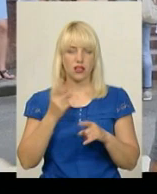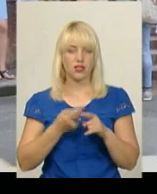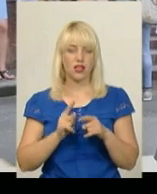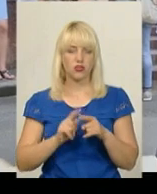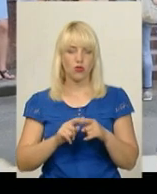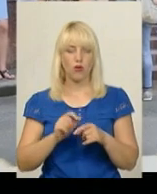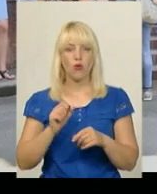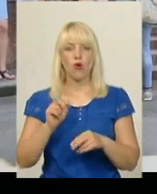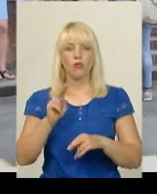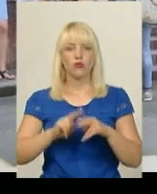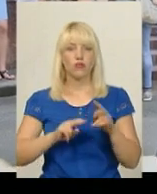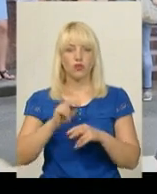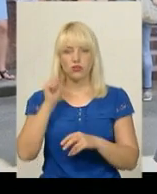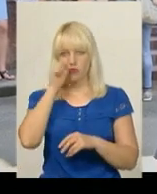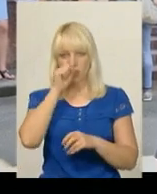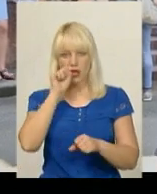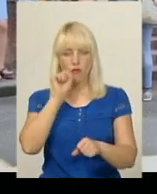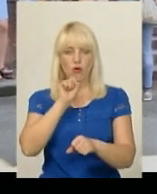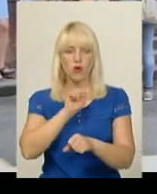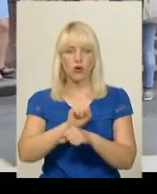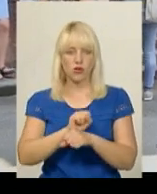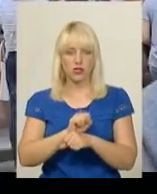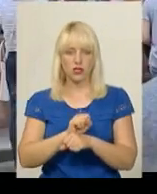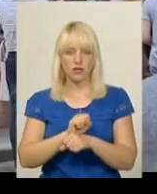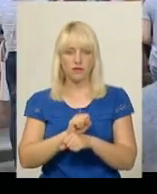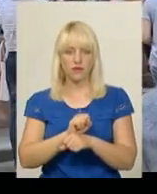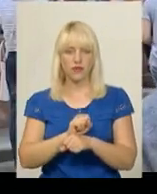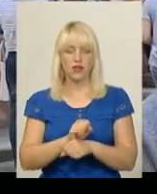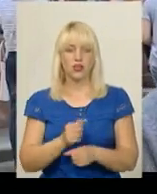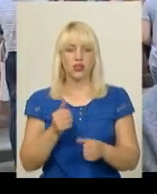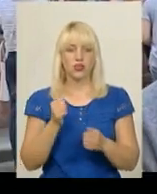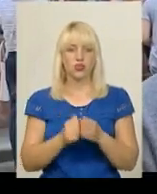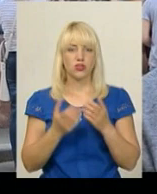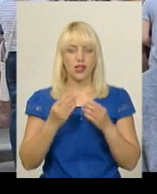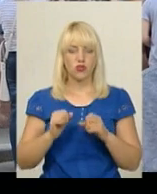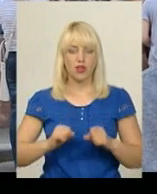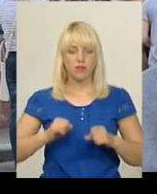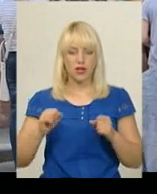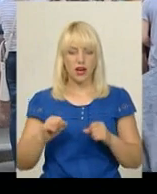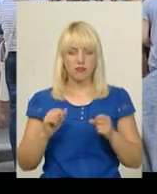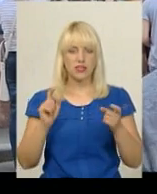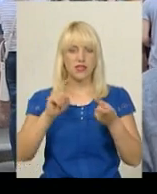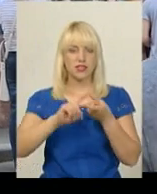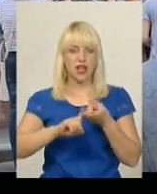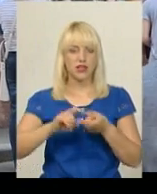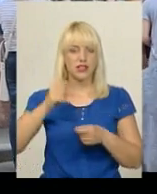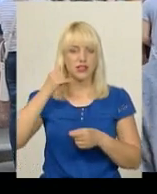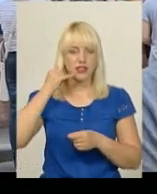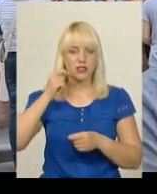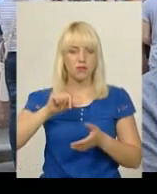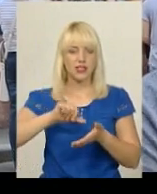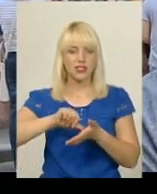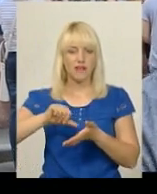заморозилось і далі ніяких дій немає. Не здана жодна секція. Щоденно намагаємося зв'язатися з представниками забудовників, самими